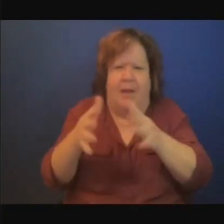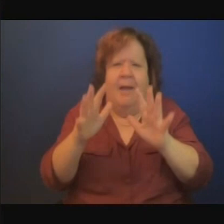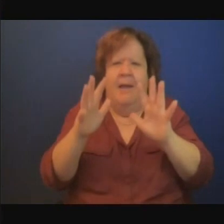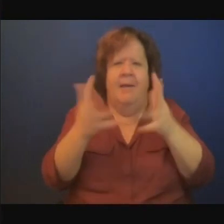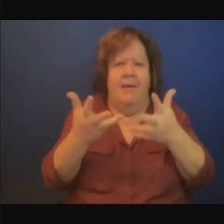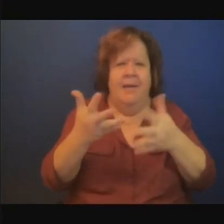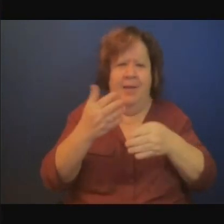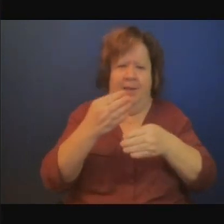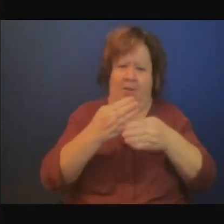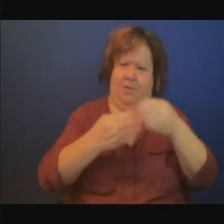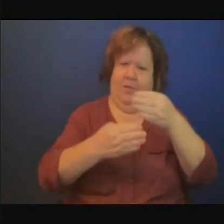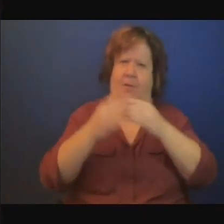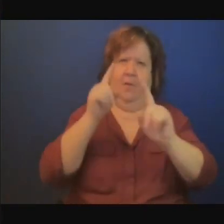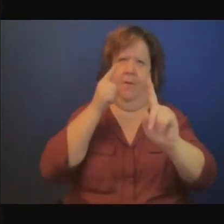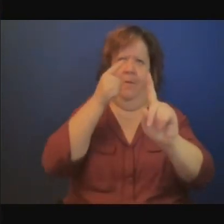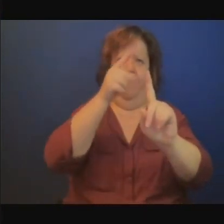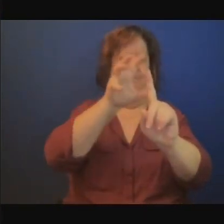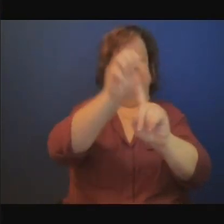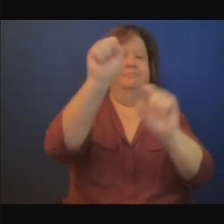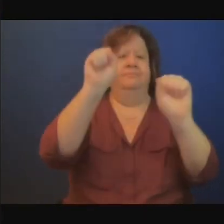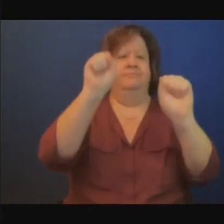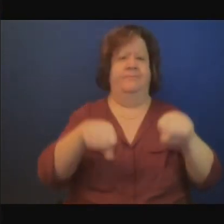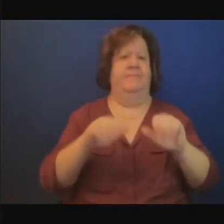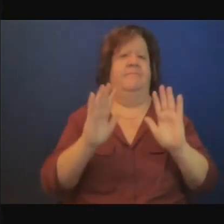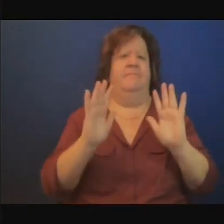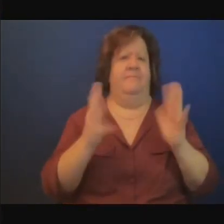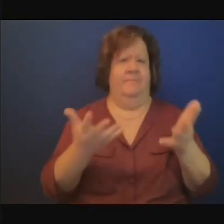pour aborder certains de ces aspects.